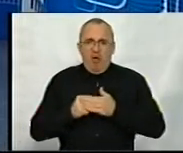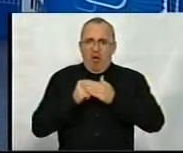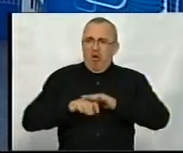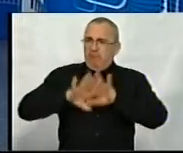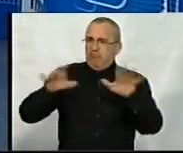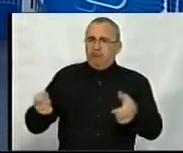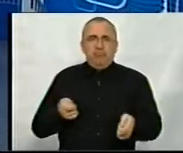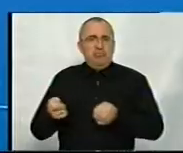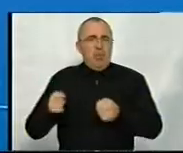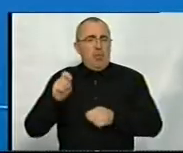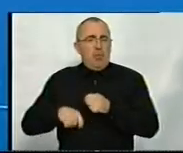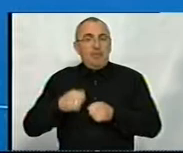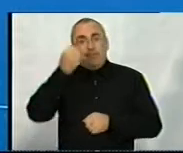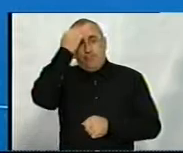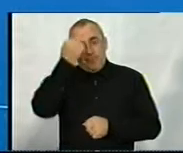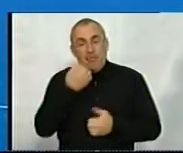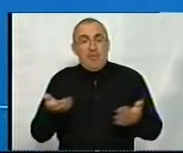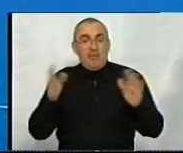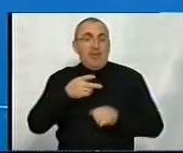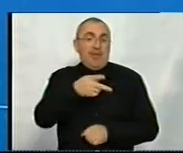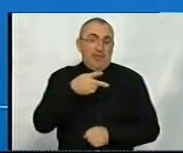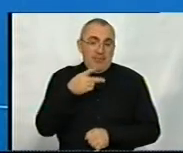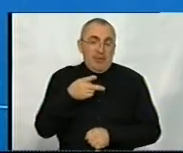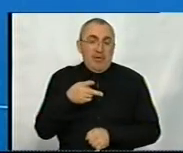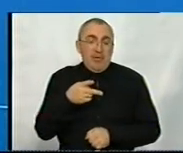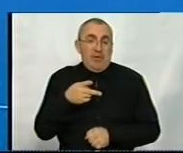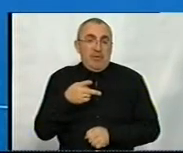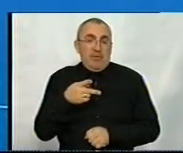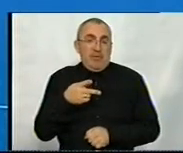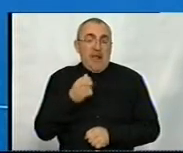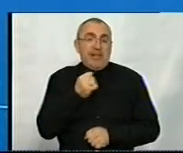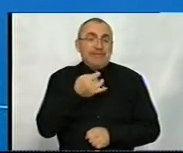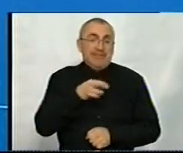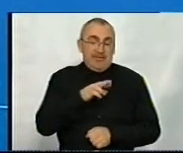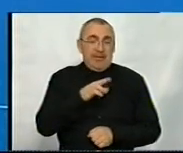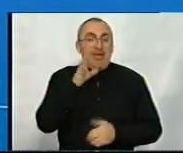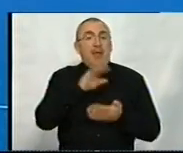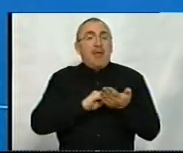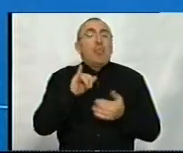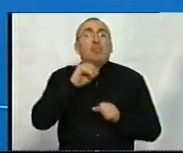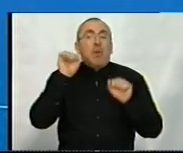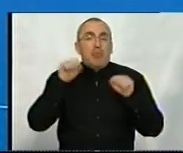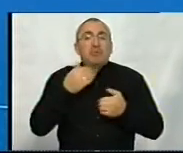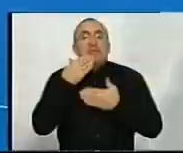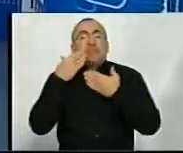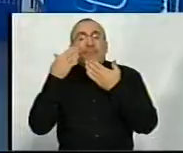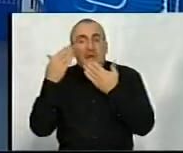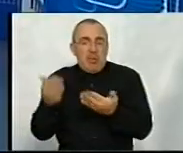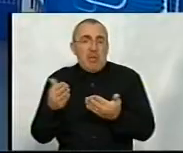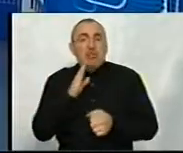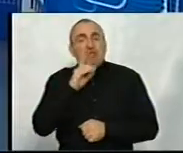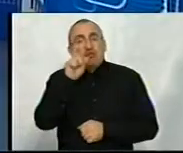контролю. Дякую. І у нас залишається дві хвилинки. Настя, будь ласка, нагадайте, куди можна звернутися